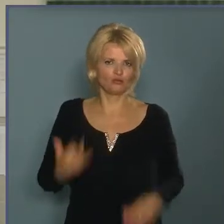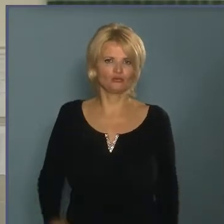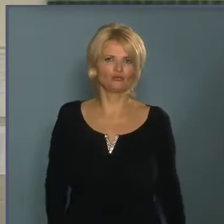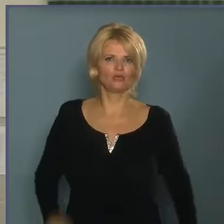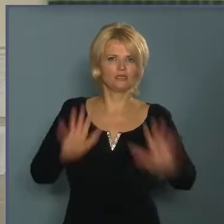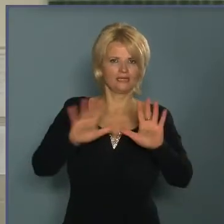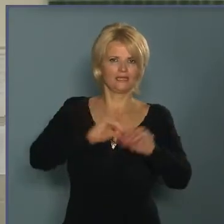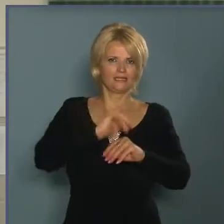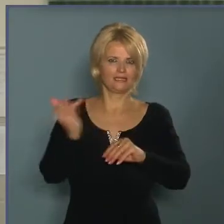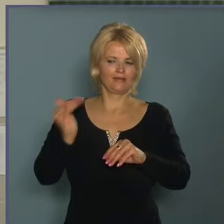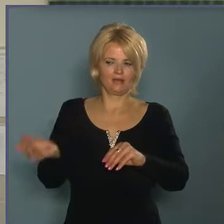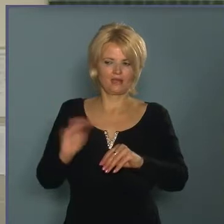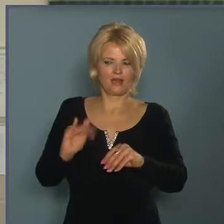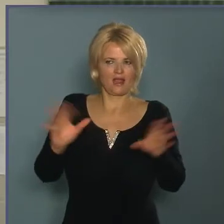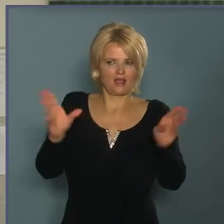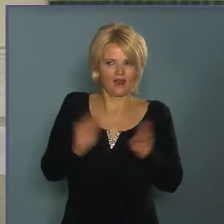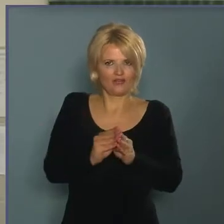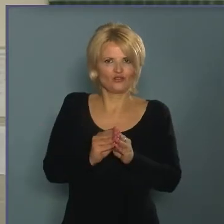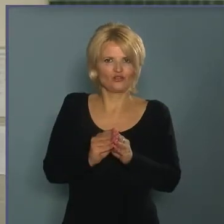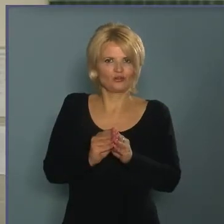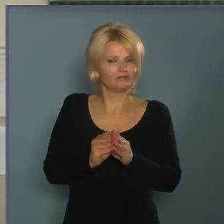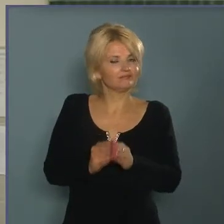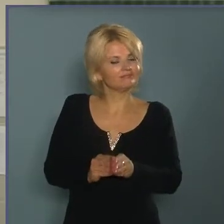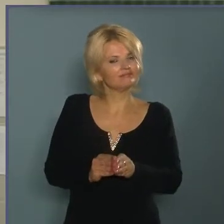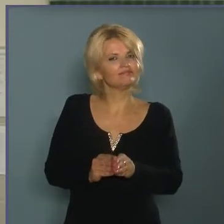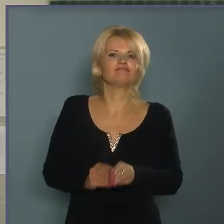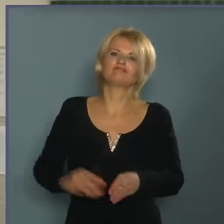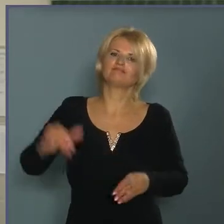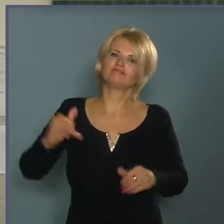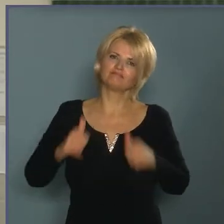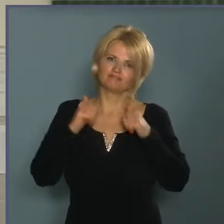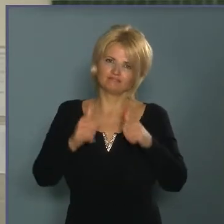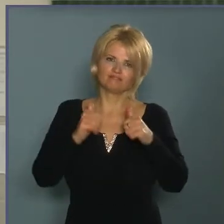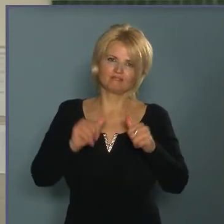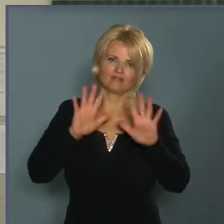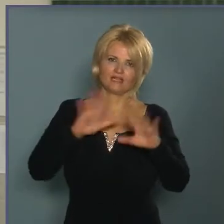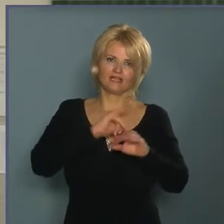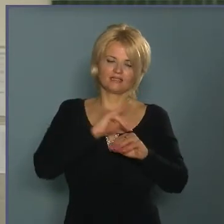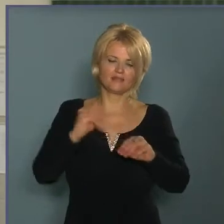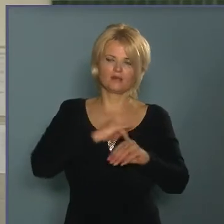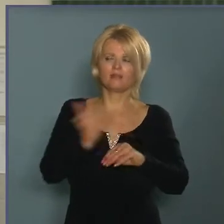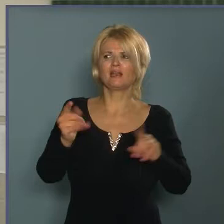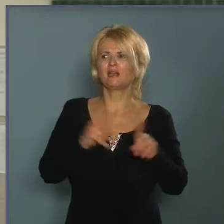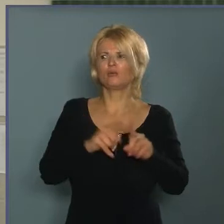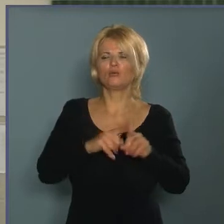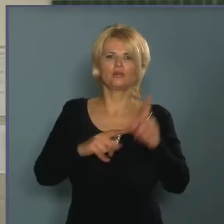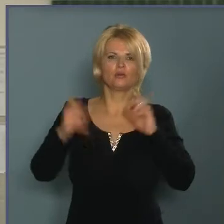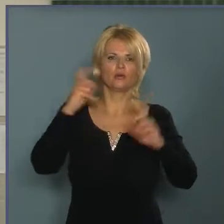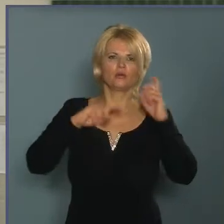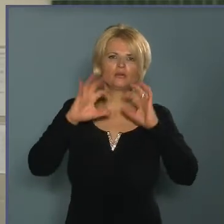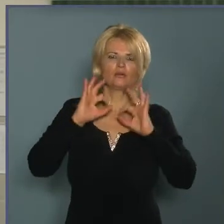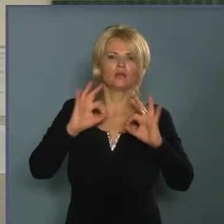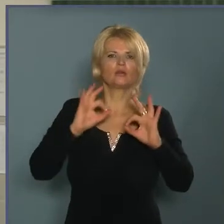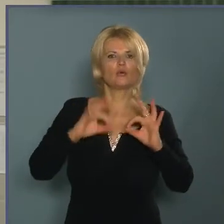A tíz év, amit a gyerekekkel eltöltöttünk, az egy felejthetetlen tíz év. Mideki úgy gondolja, hogy akkor menő egy